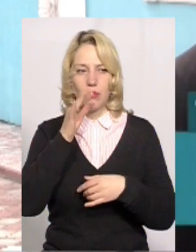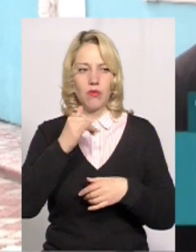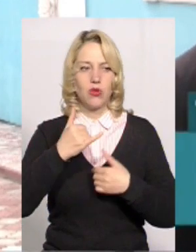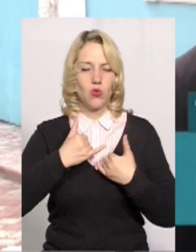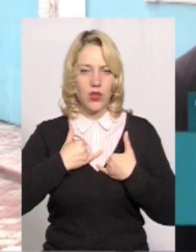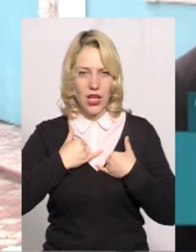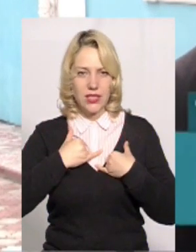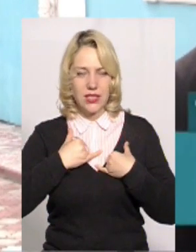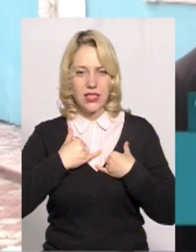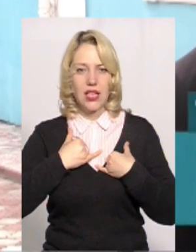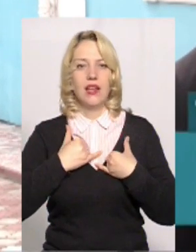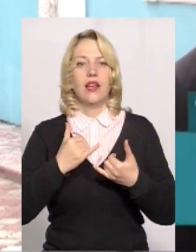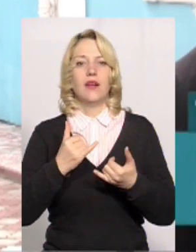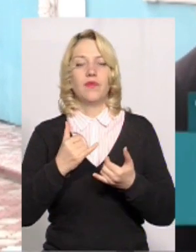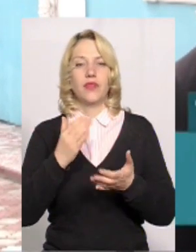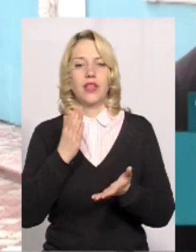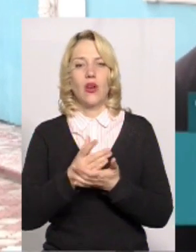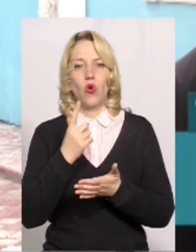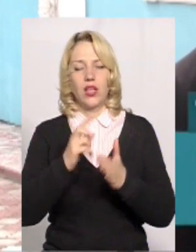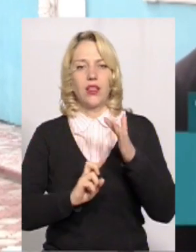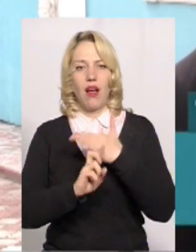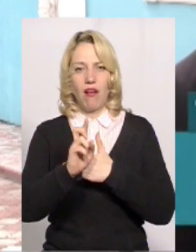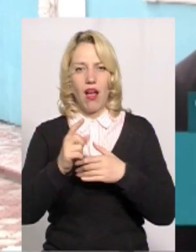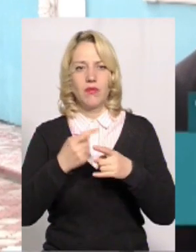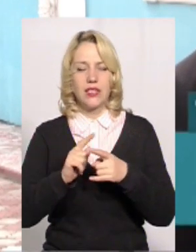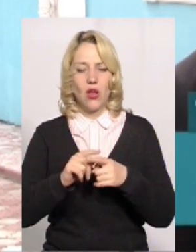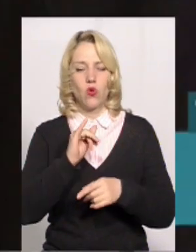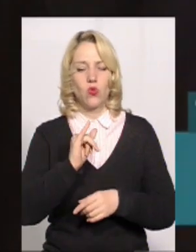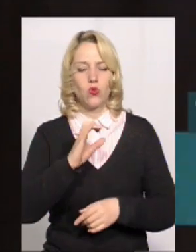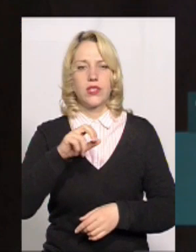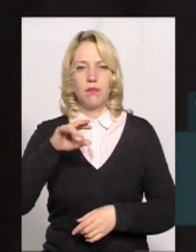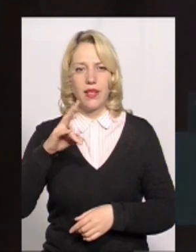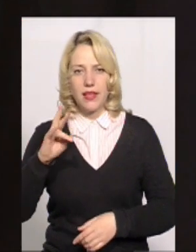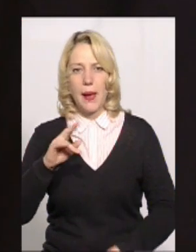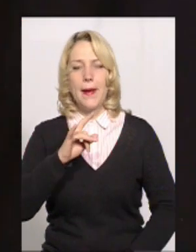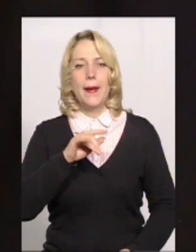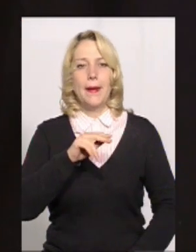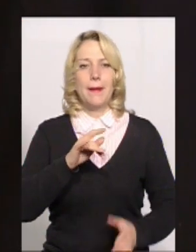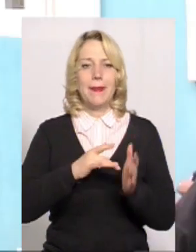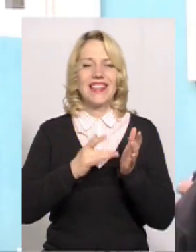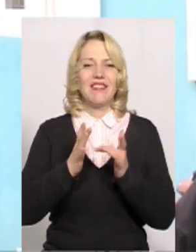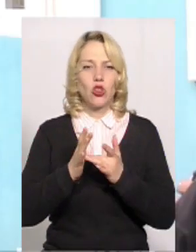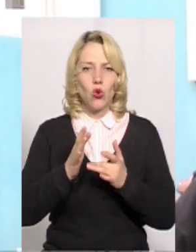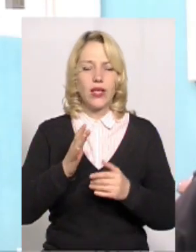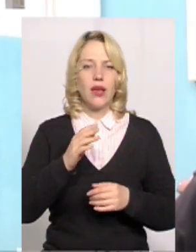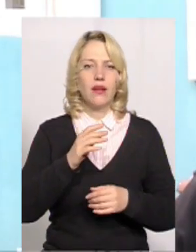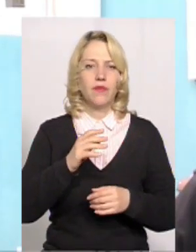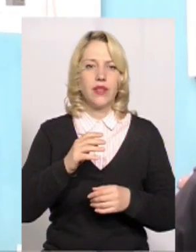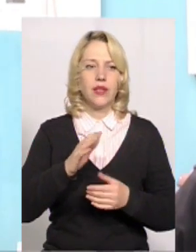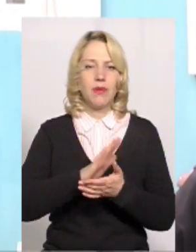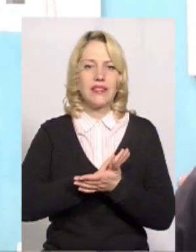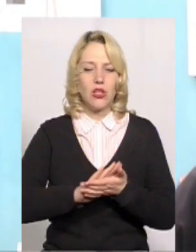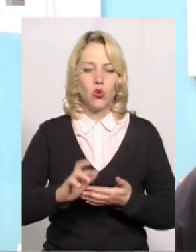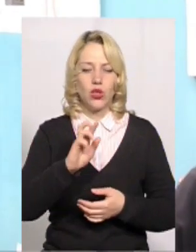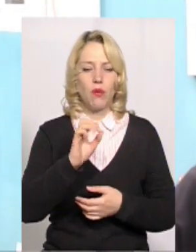На даний момент у нас істує один храм. Це храм Успіння Пресвятої Богородиці. У довоєнний час був покрова